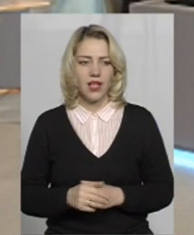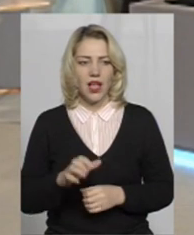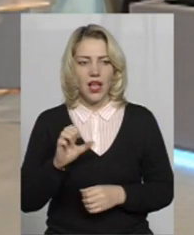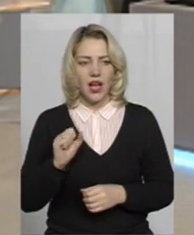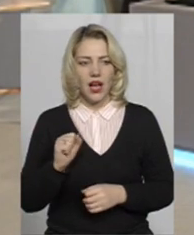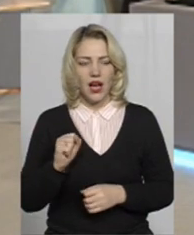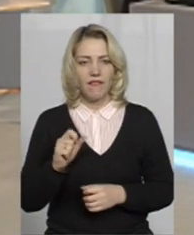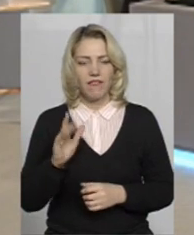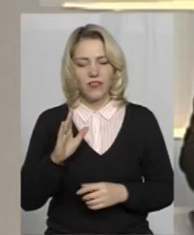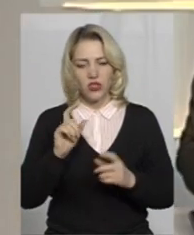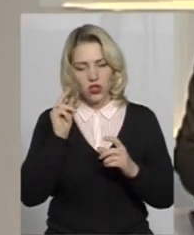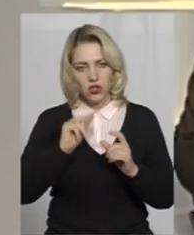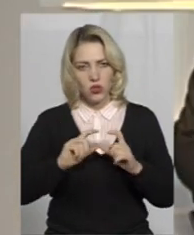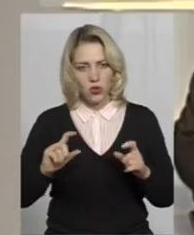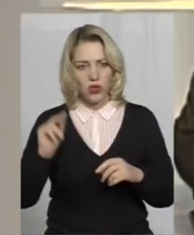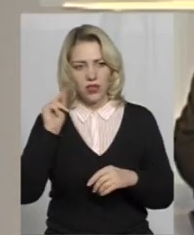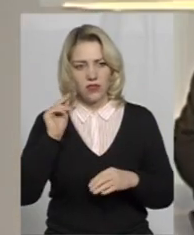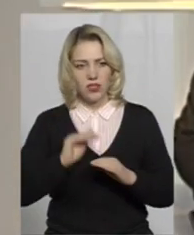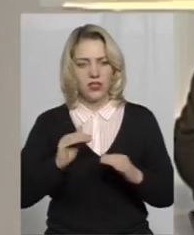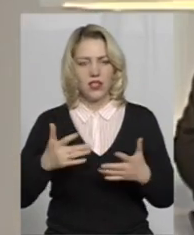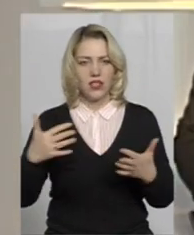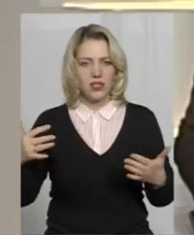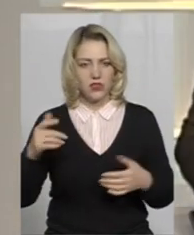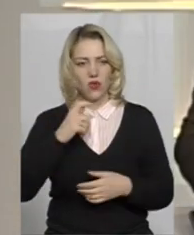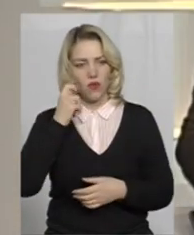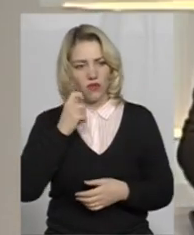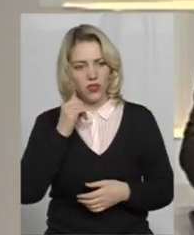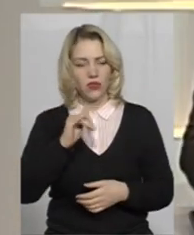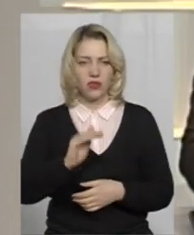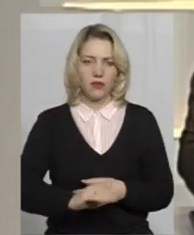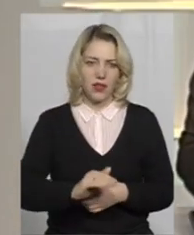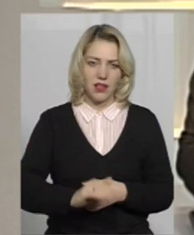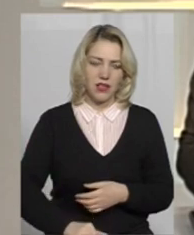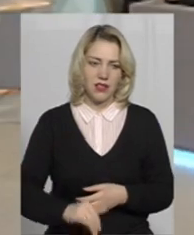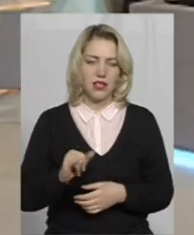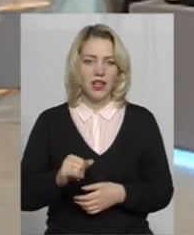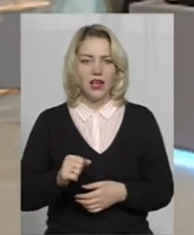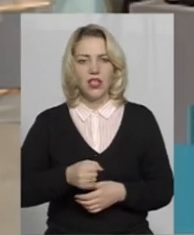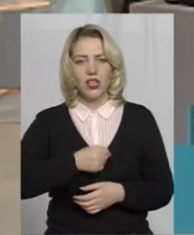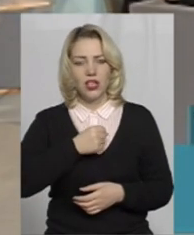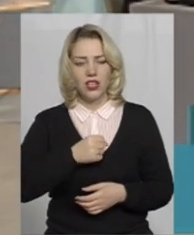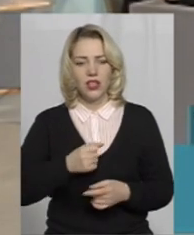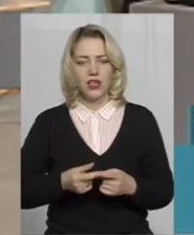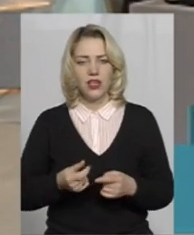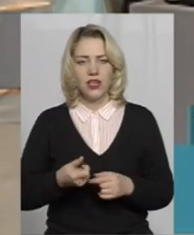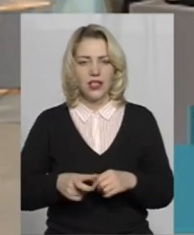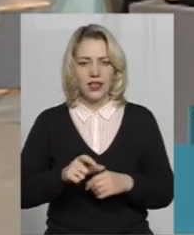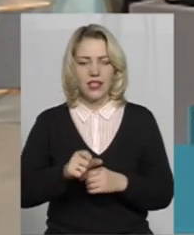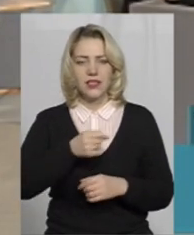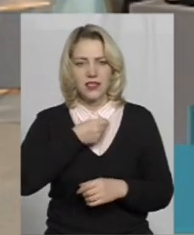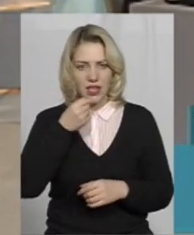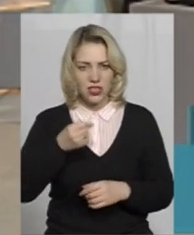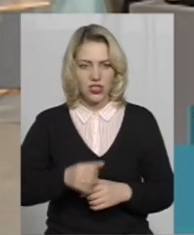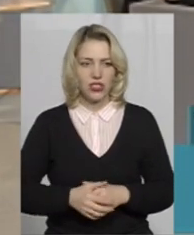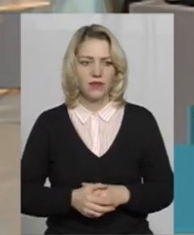А в школі навчаються діти різного віку, і зовсім маленькі, і до найстарших.